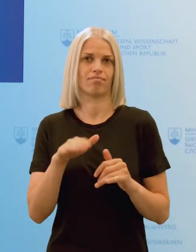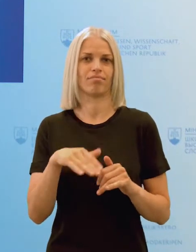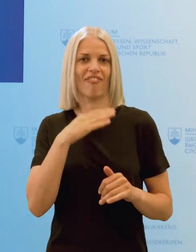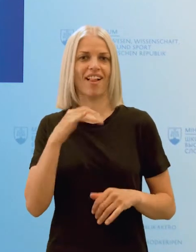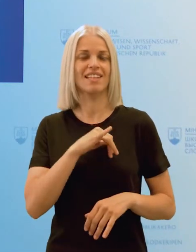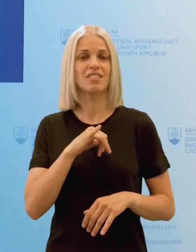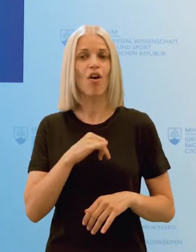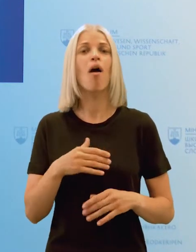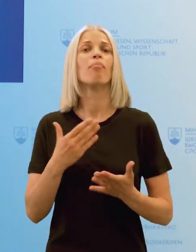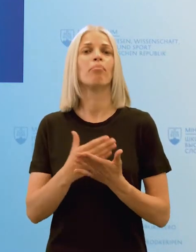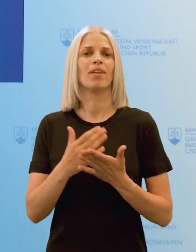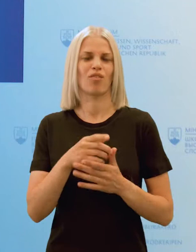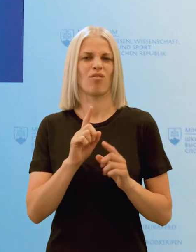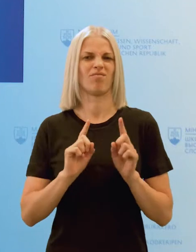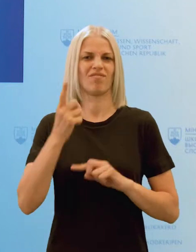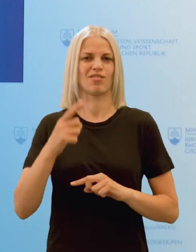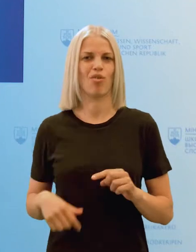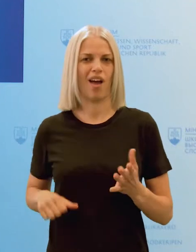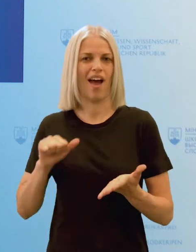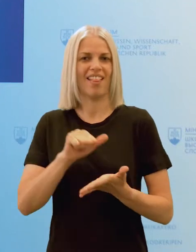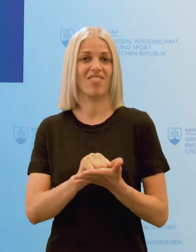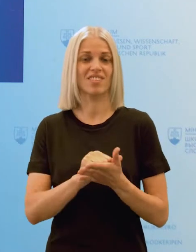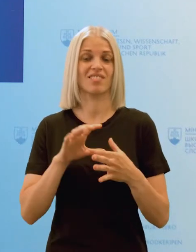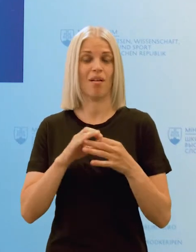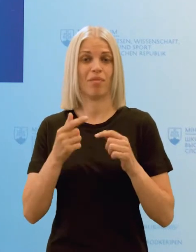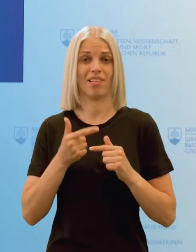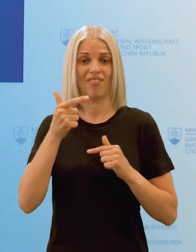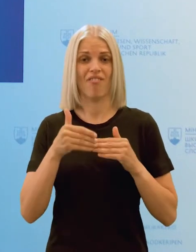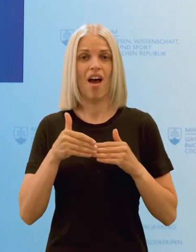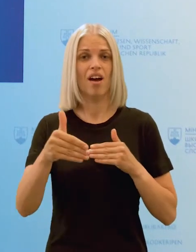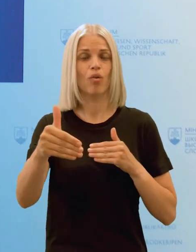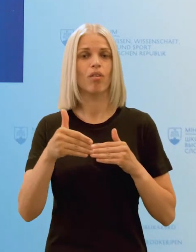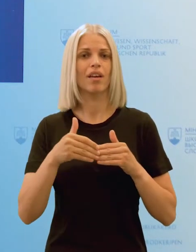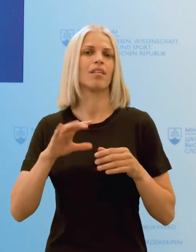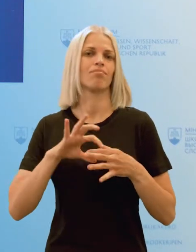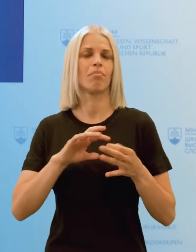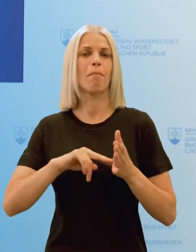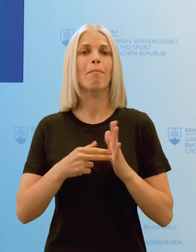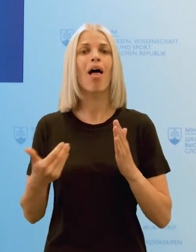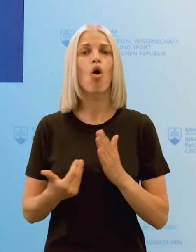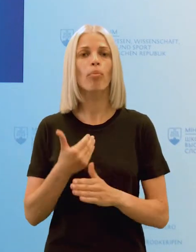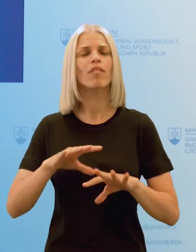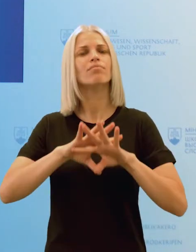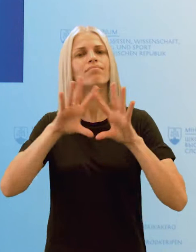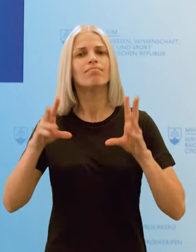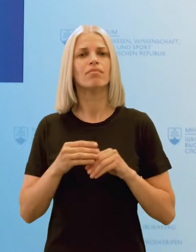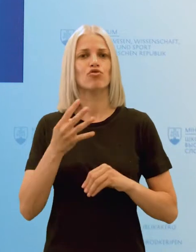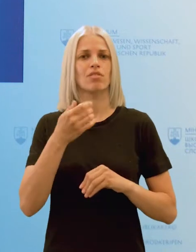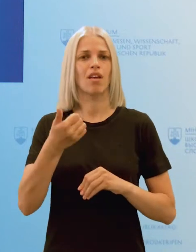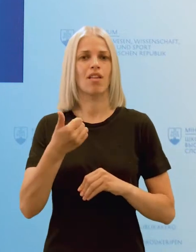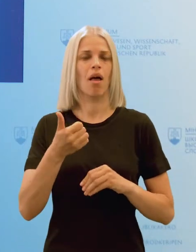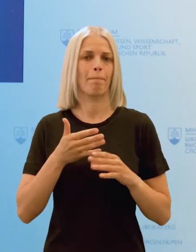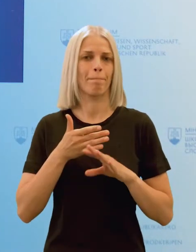čaká aj veľmi výrazná investícia v priebehu nasledujúcich dvoch rokov z plánu obnovy v celkom objeme 41